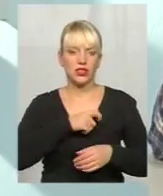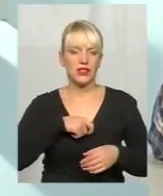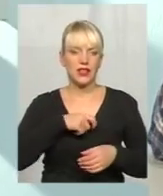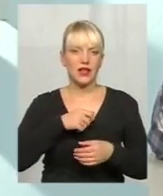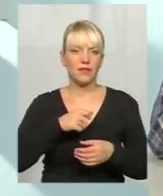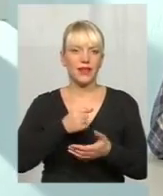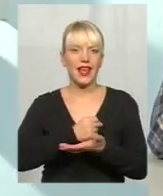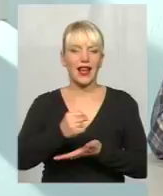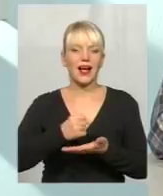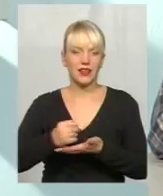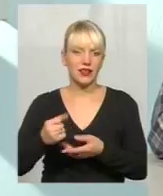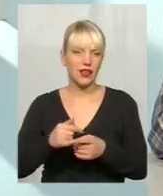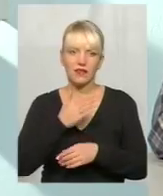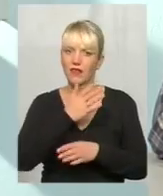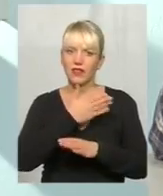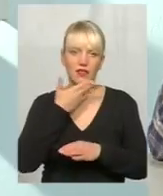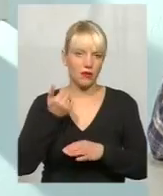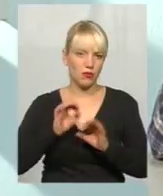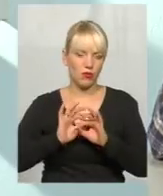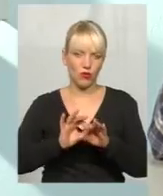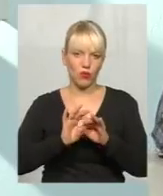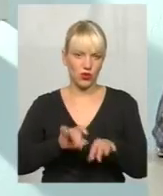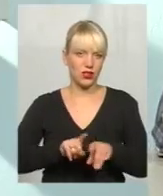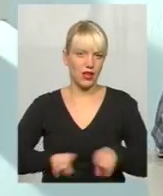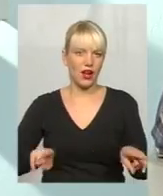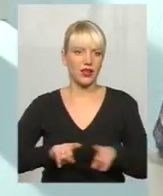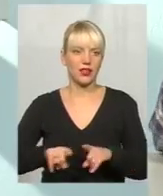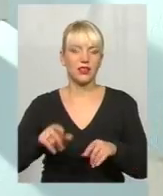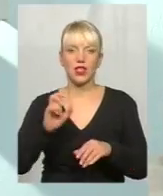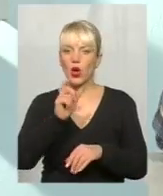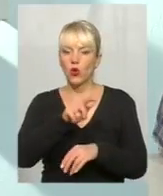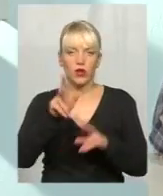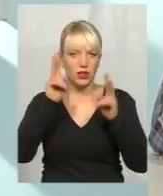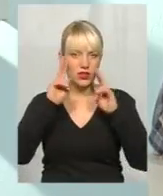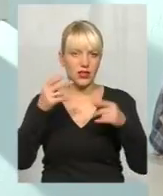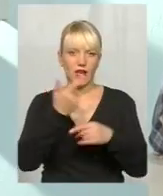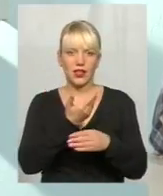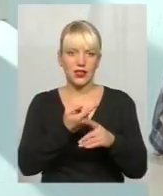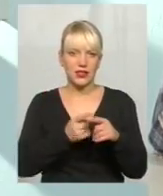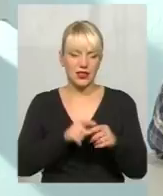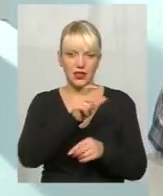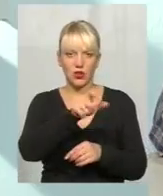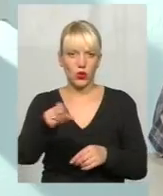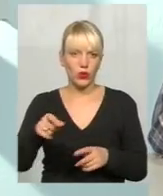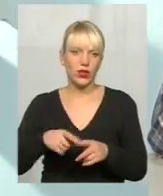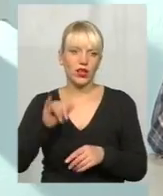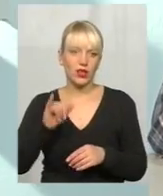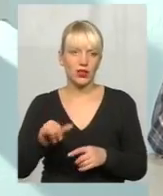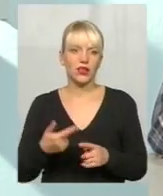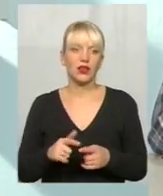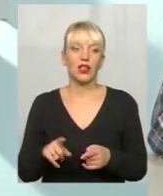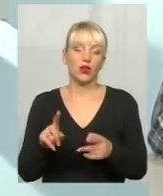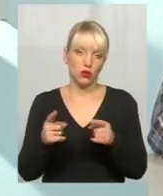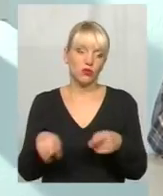проводили ніякої агітації, і, власне, не знають їх на місці, і не проявляли якоїсь активності перед виборчим, і відповідні